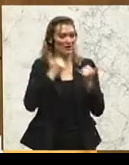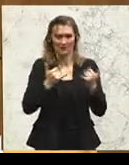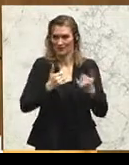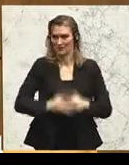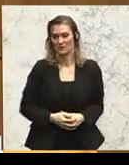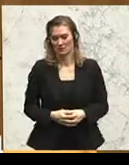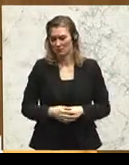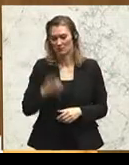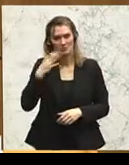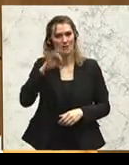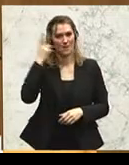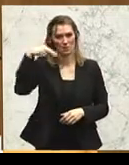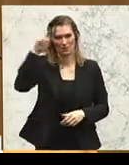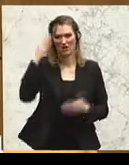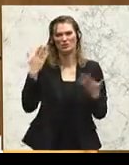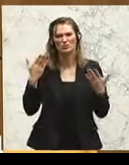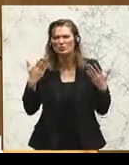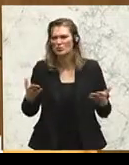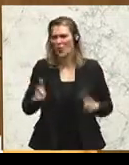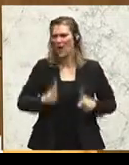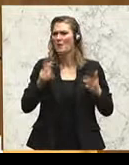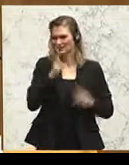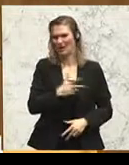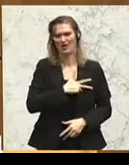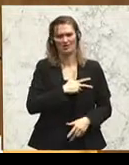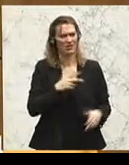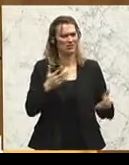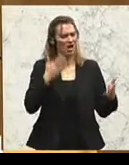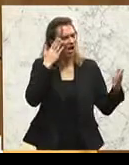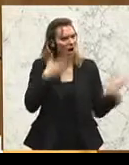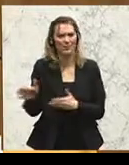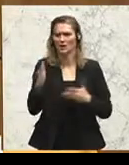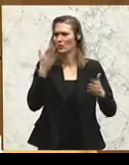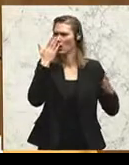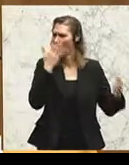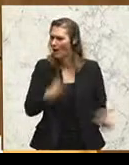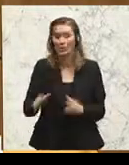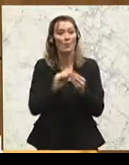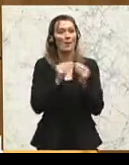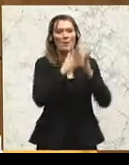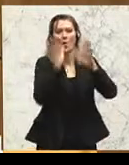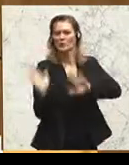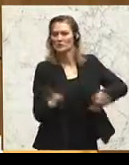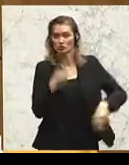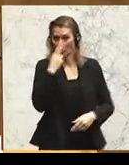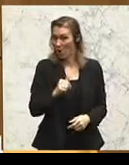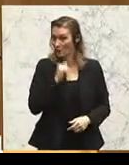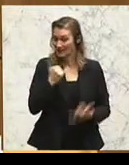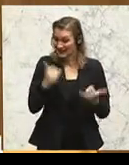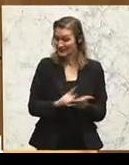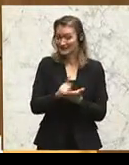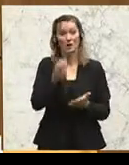und Herren. Das ist die eigentliche Lebensrealität, abzulenken von den großen Problemen der Zeit, die uns in Europa